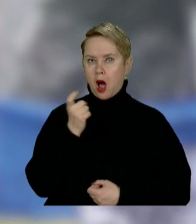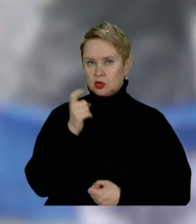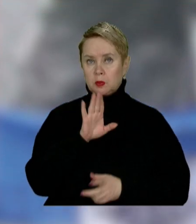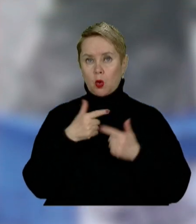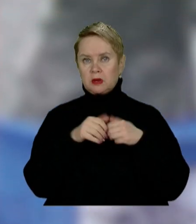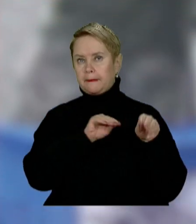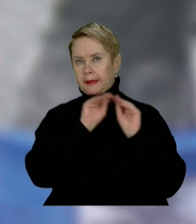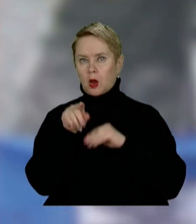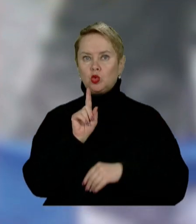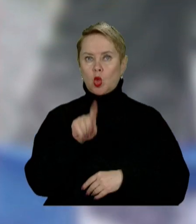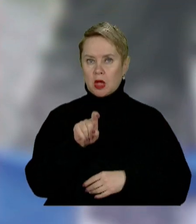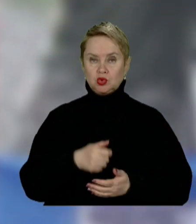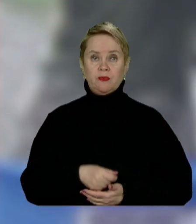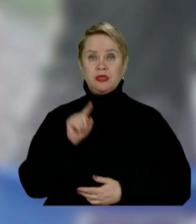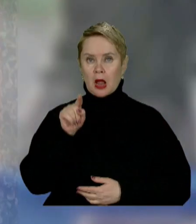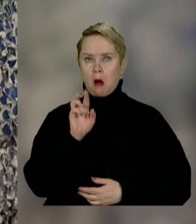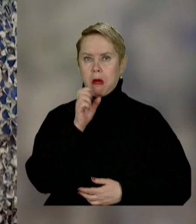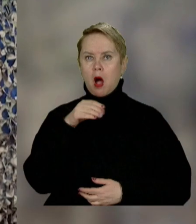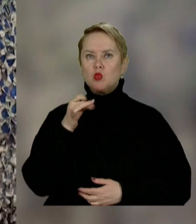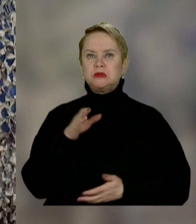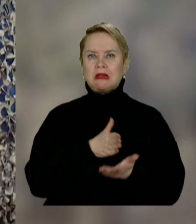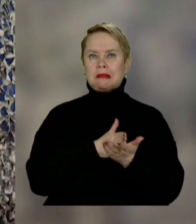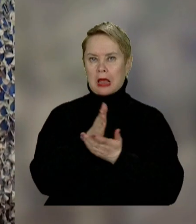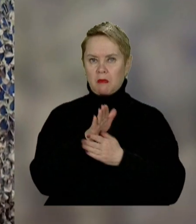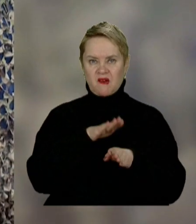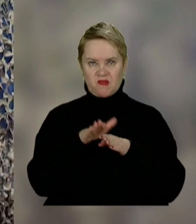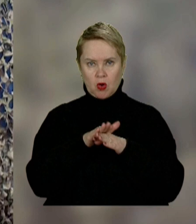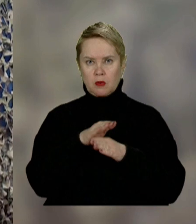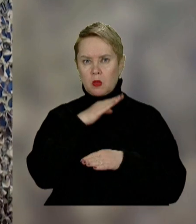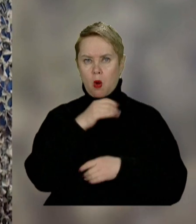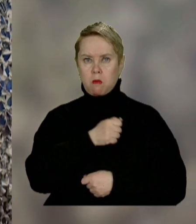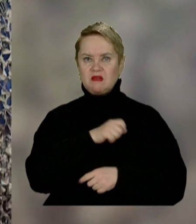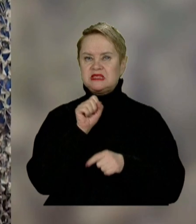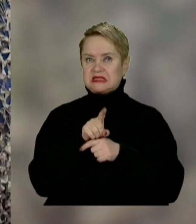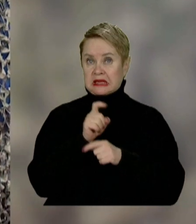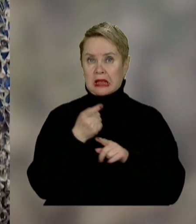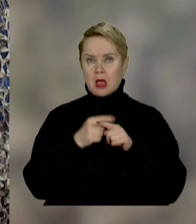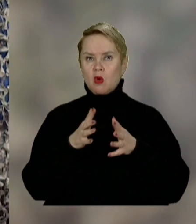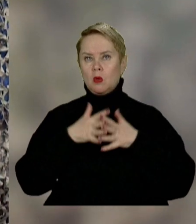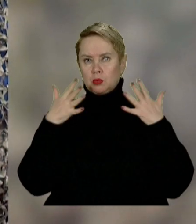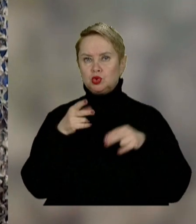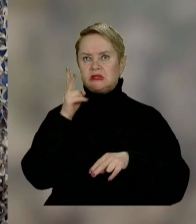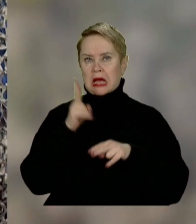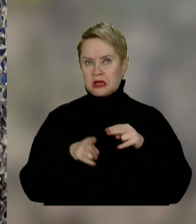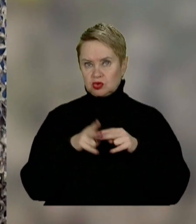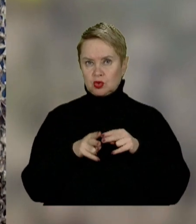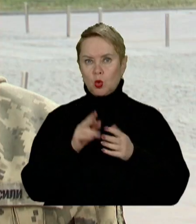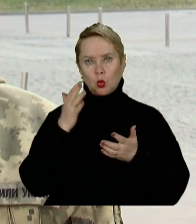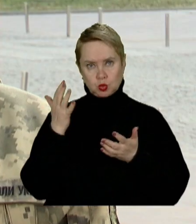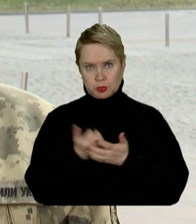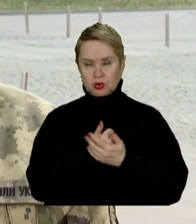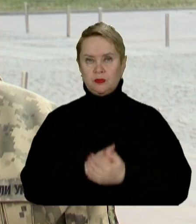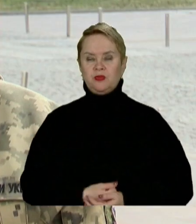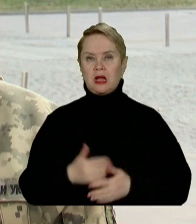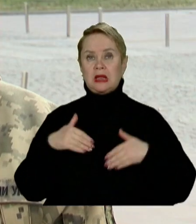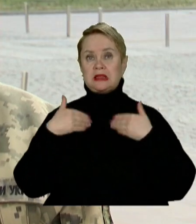підрозділ перекинули на Донеччину. Там, на Бахмутському напрямку, виконували чимало бойових завдань, які в більшості закінчувалися успішно.